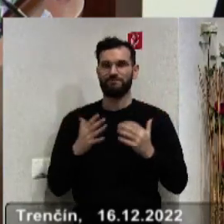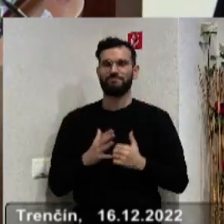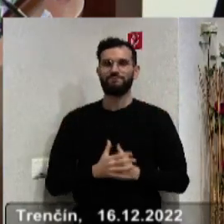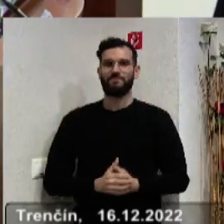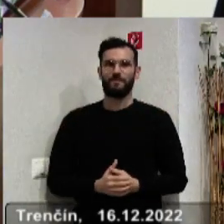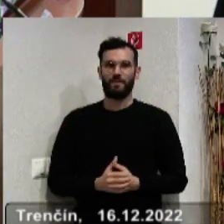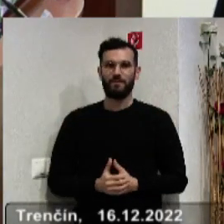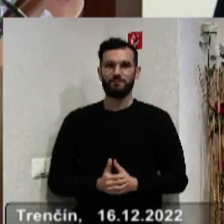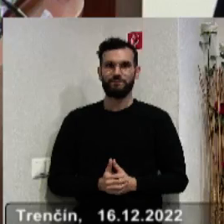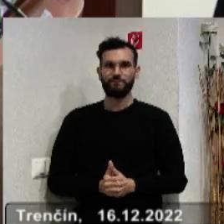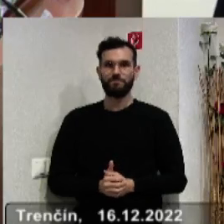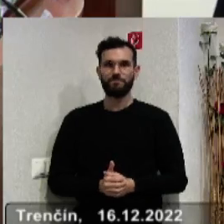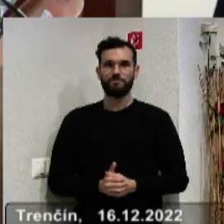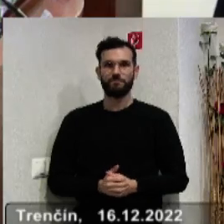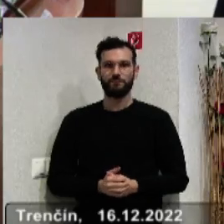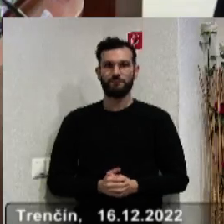Ďakujem.